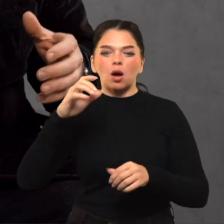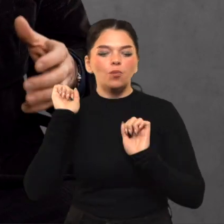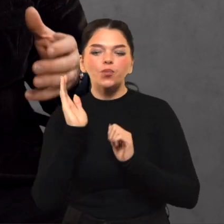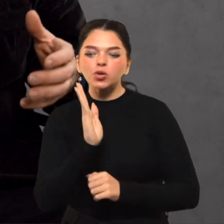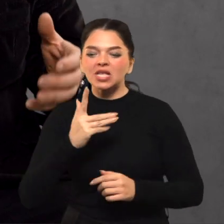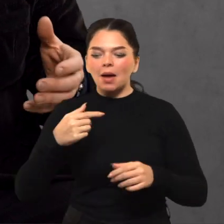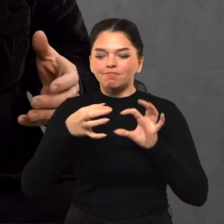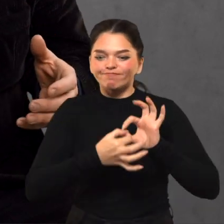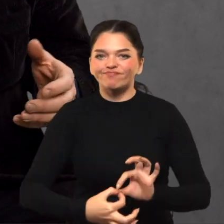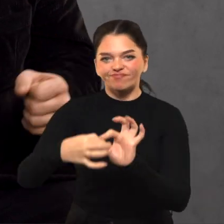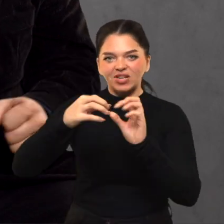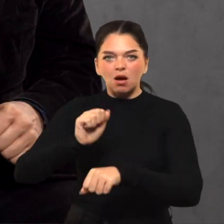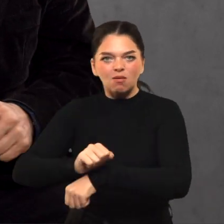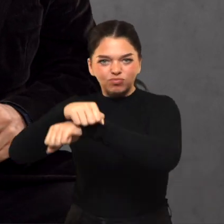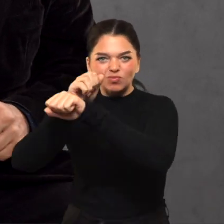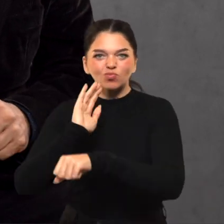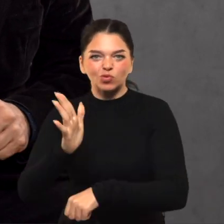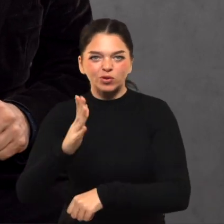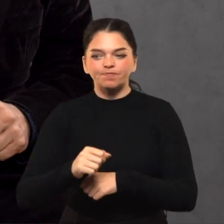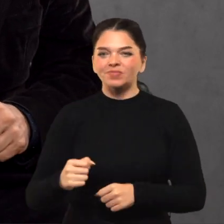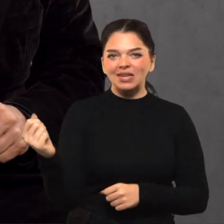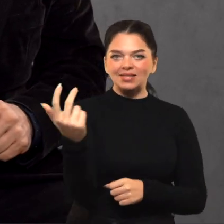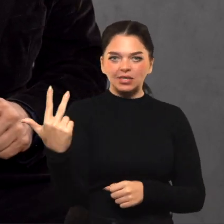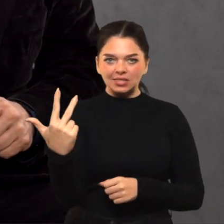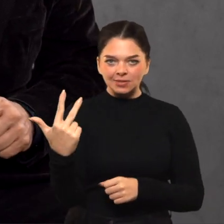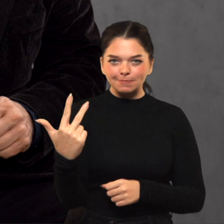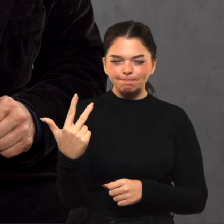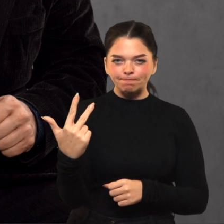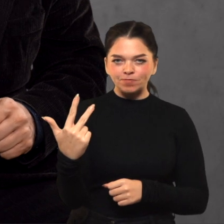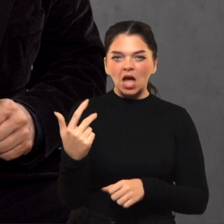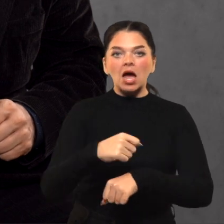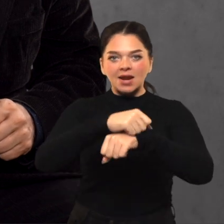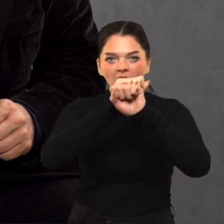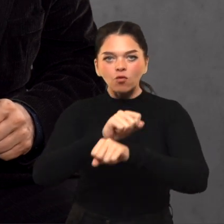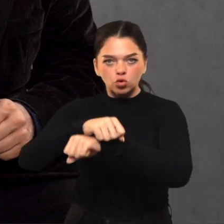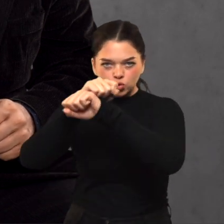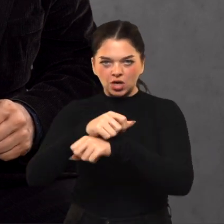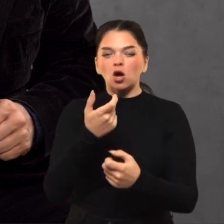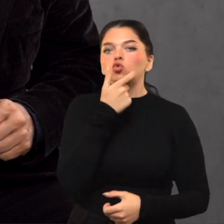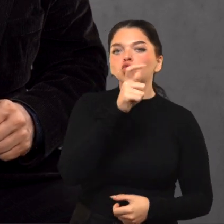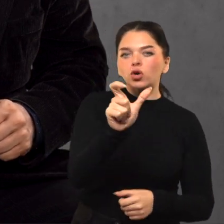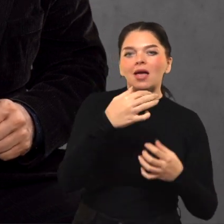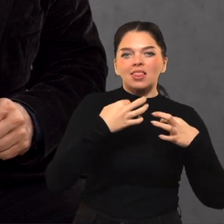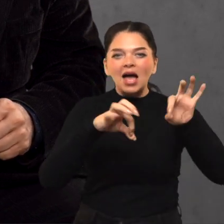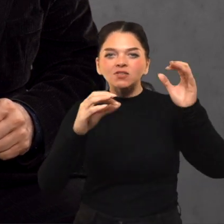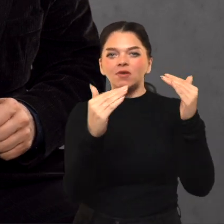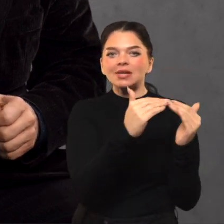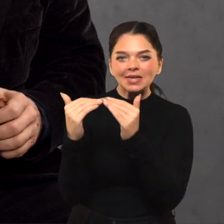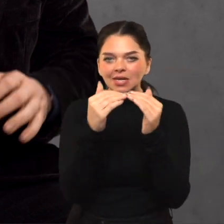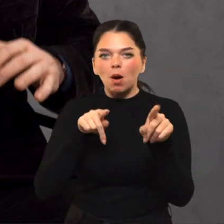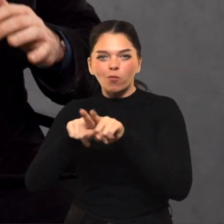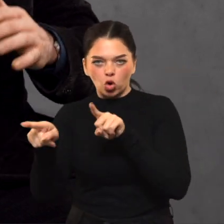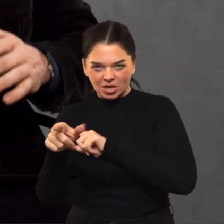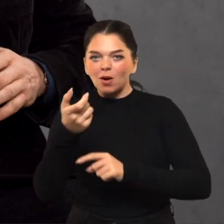jų viduje, nes ten nebuvo visai gerai. Ir tie trys, na, tos revoliucijos, šūkiai, laisė, lygybė, varolybė, tinkamai